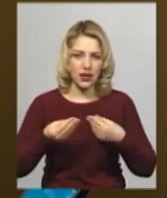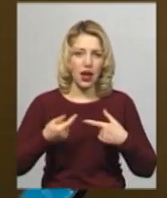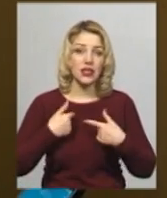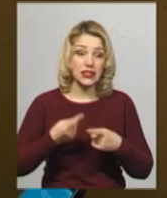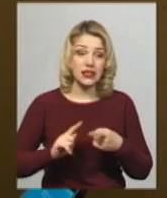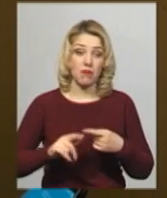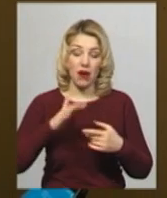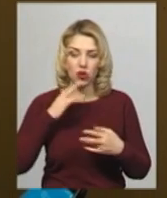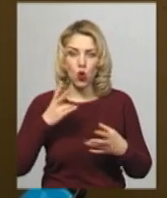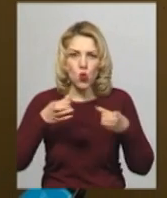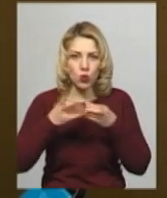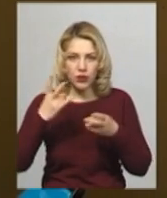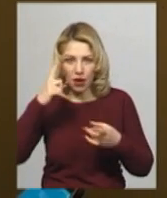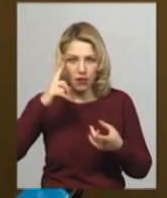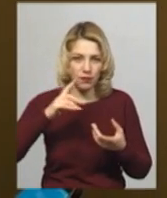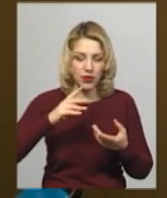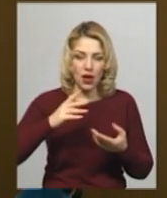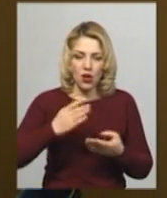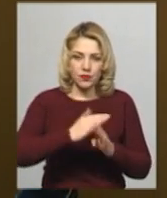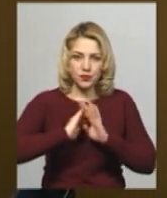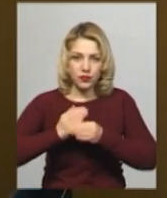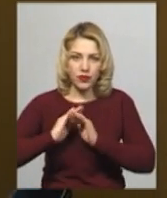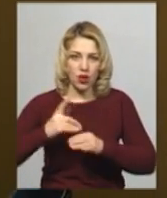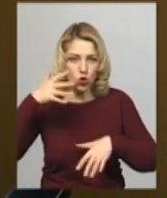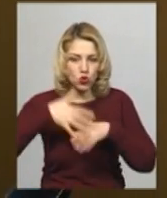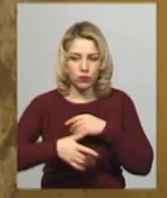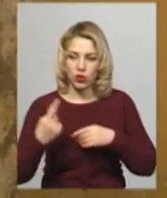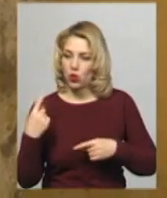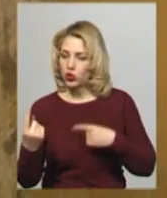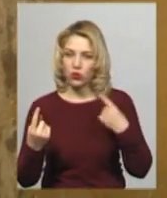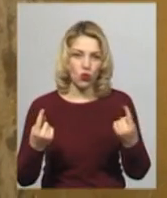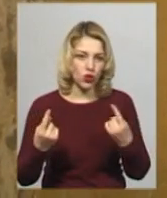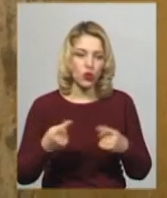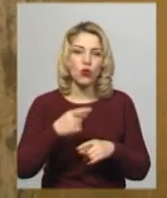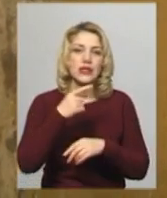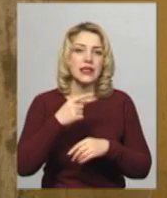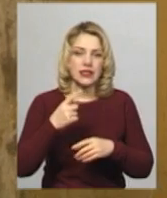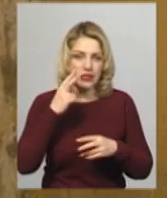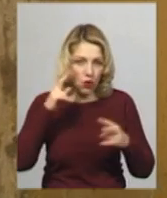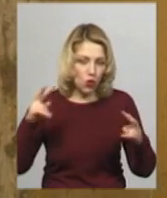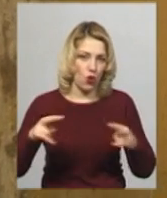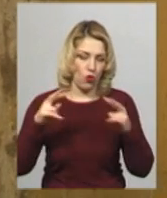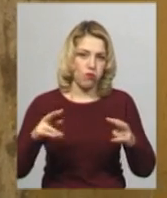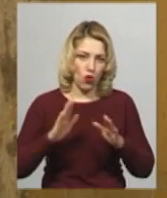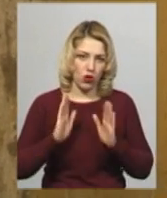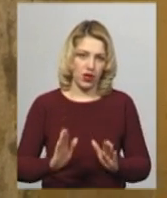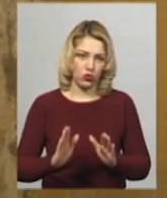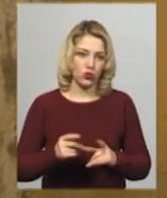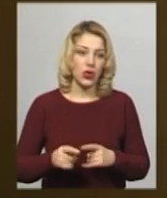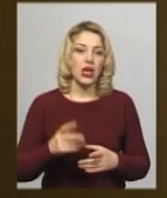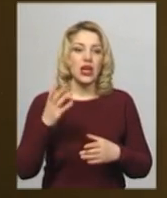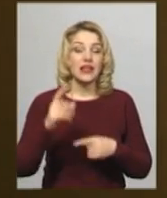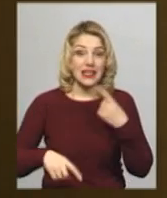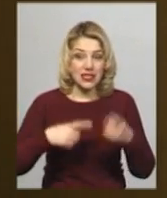потрібно розуміти один одного, навіть не з пів слова, а з одного погляду. Наступного тижня бійці відпрацюють ще один тактичний